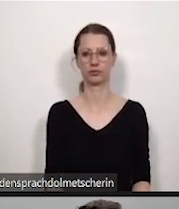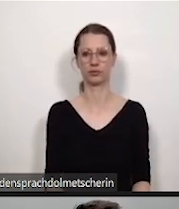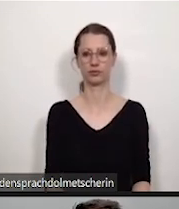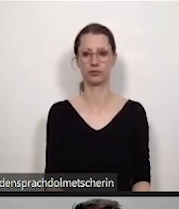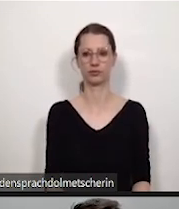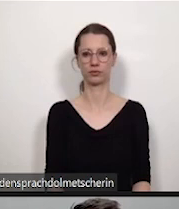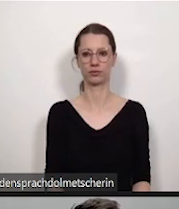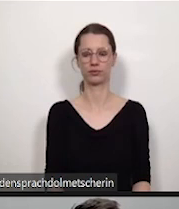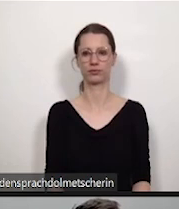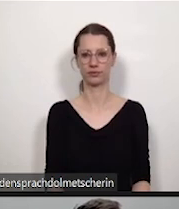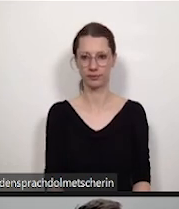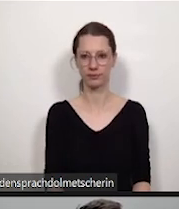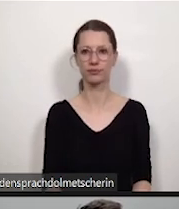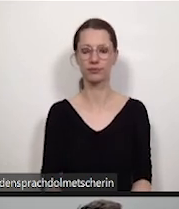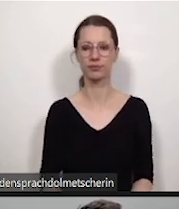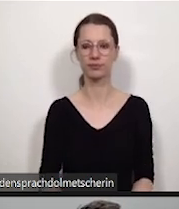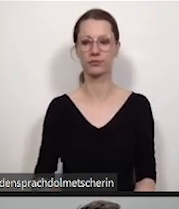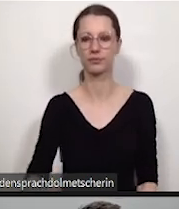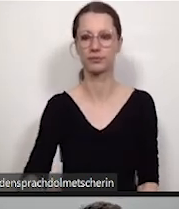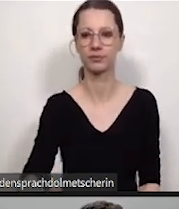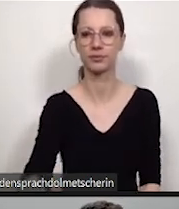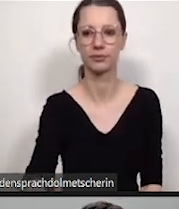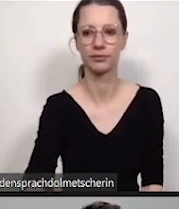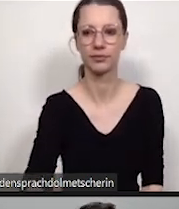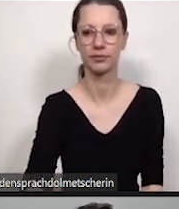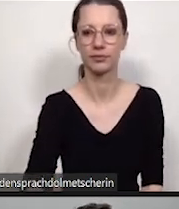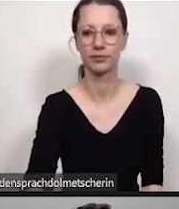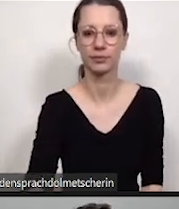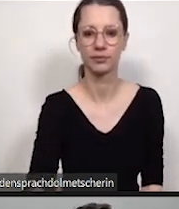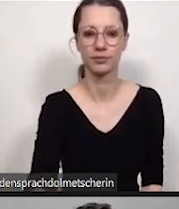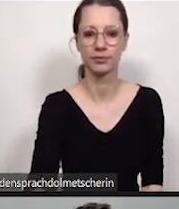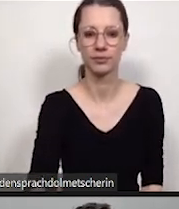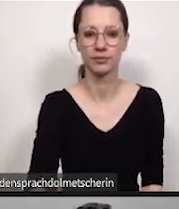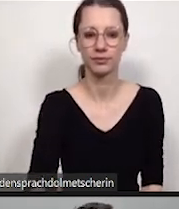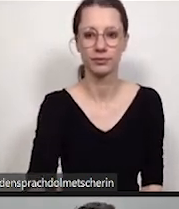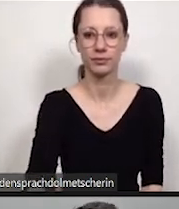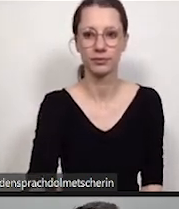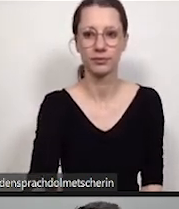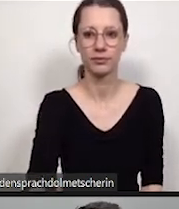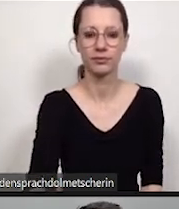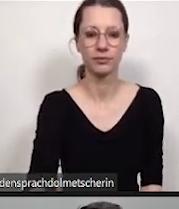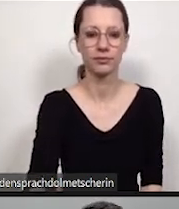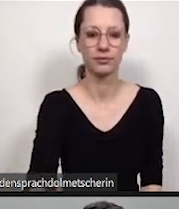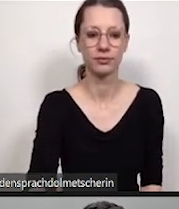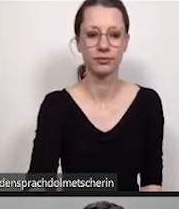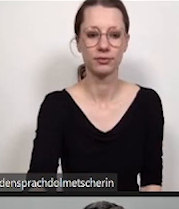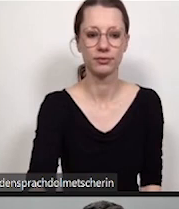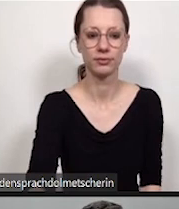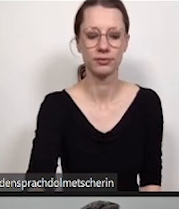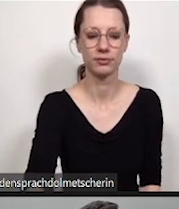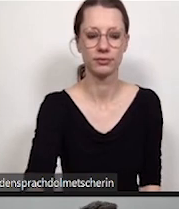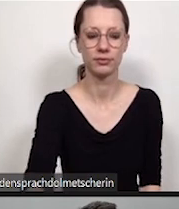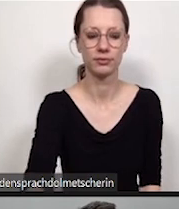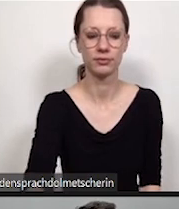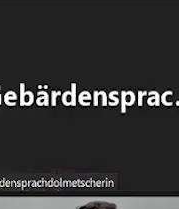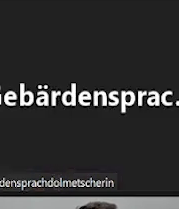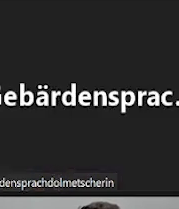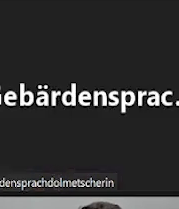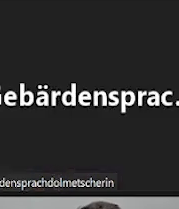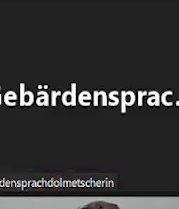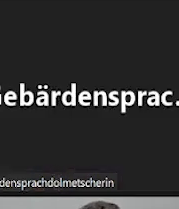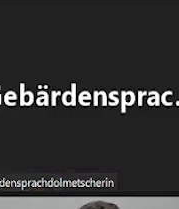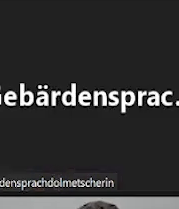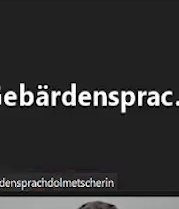Simulationskritik auch noch beschäftigt. Da weisen wir natürlich darauf hin, dass eine Sehbeeinträchtigung oder